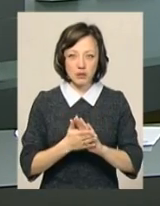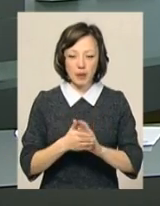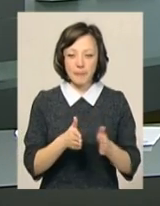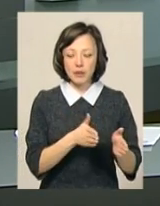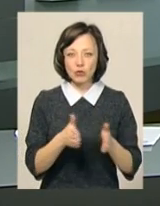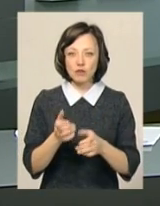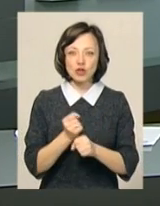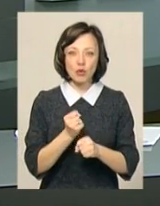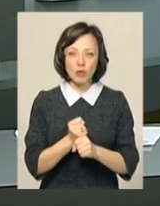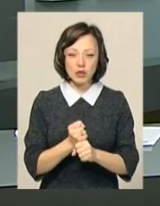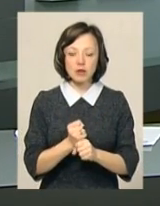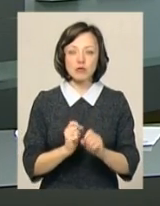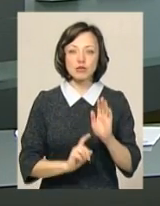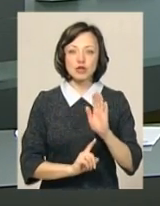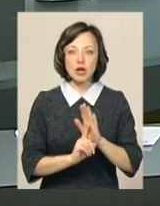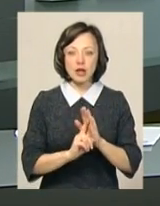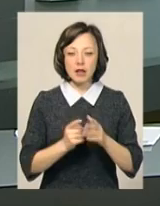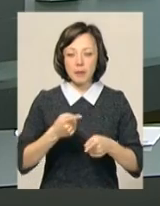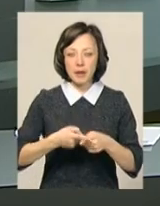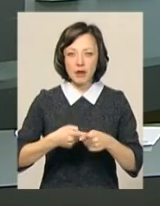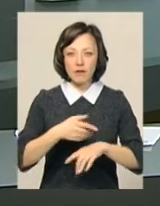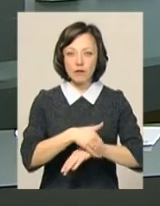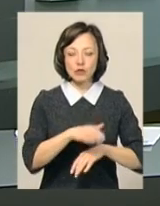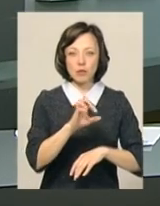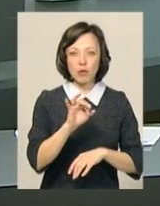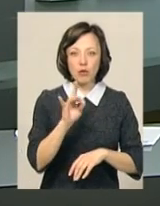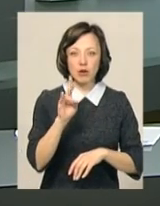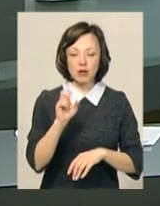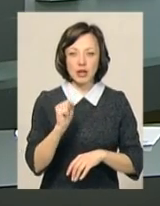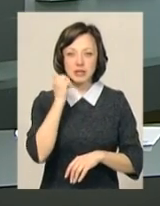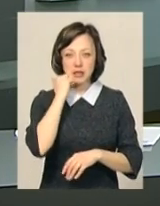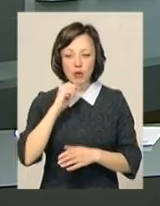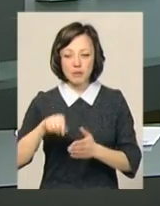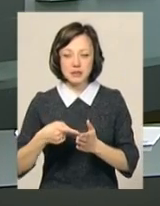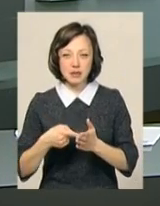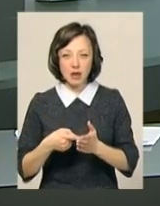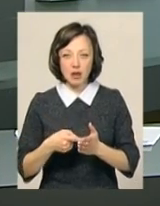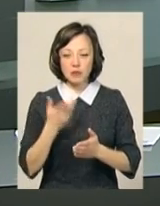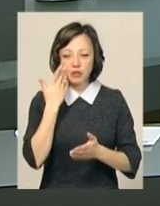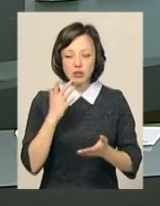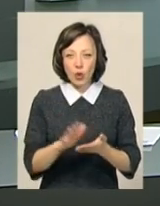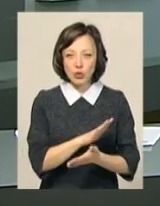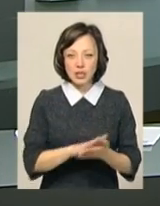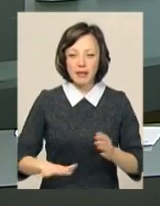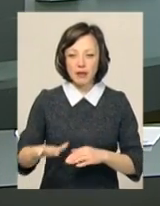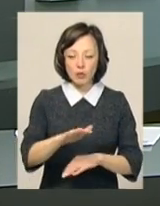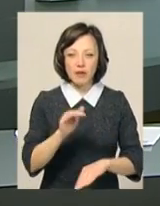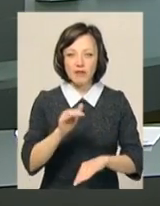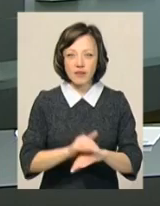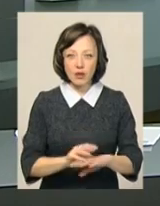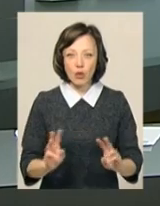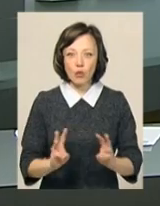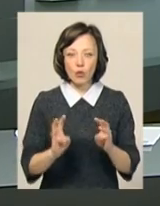Підготовчі роботи для його зведення розпочалися на перехресті вулиць Соборної та Староміської. Під час розчистки території і виявили